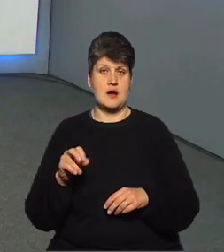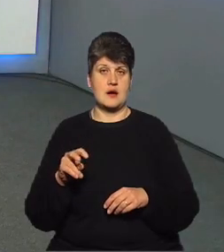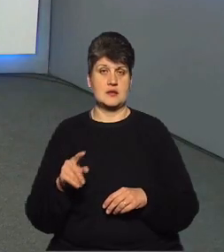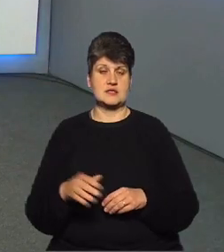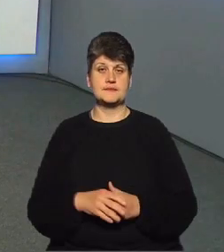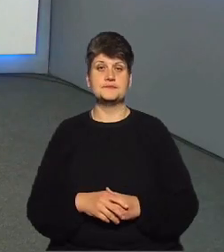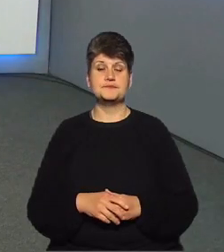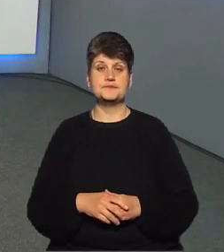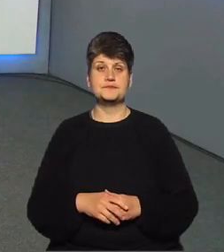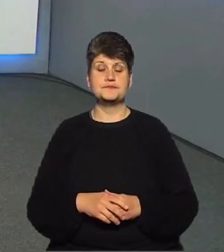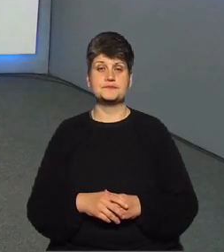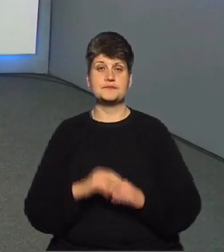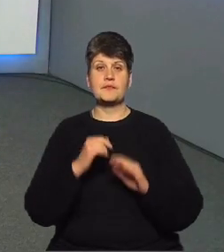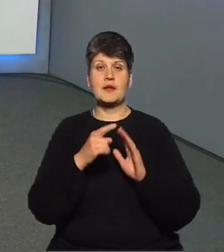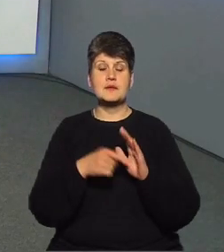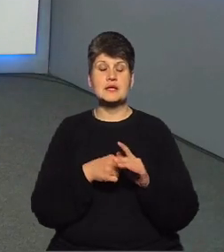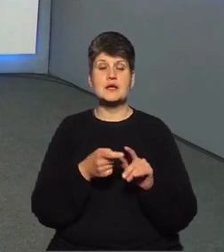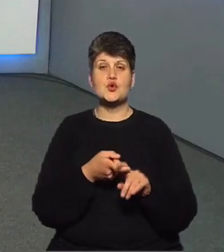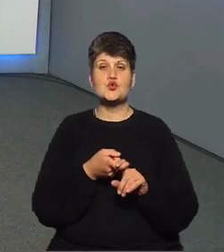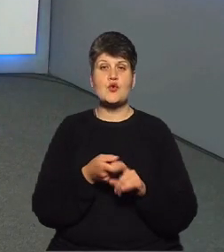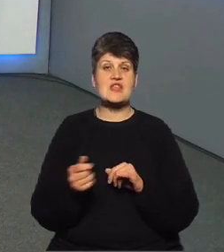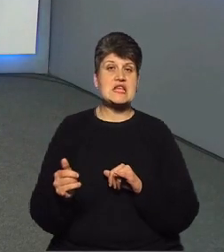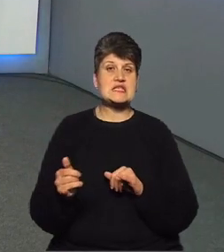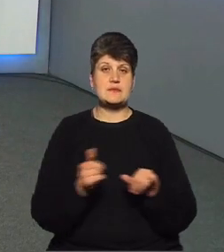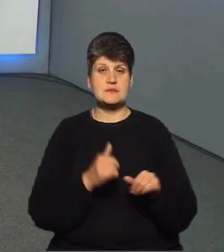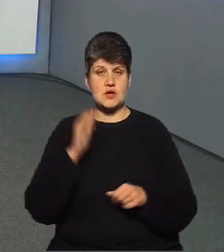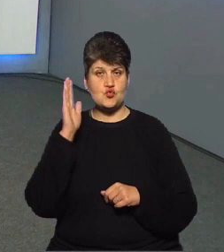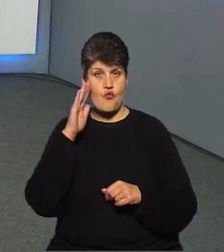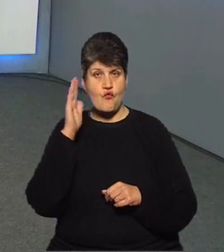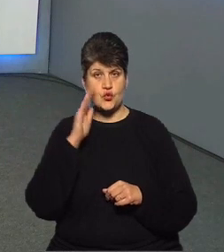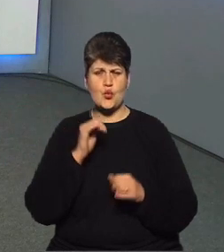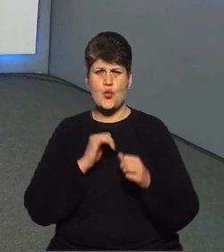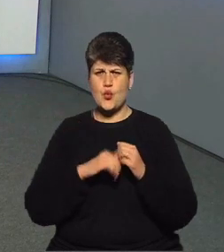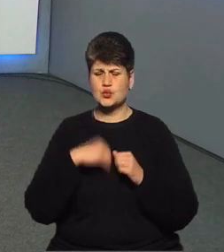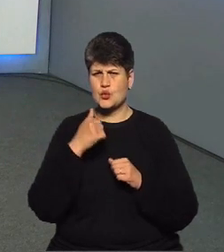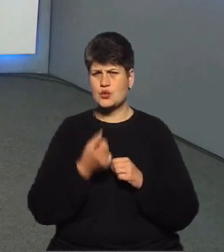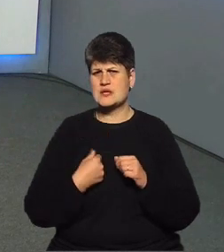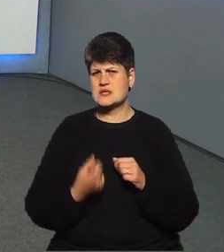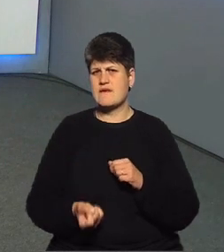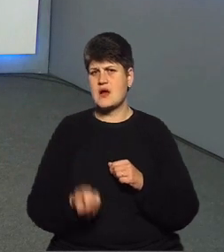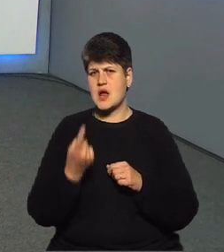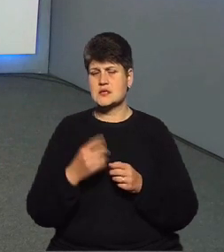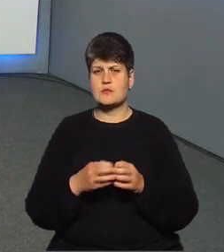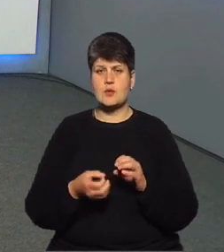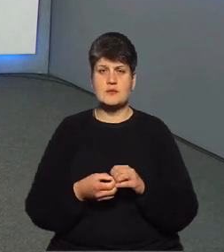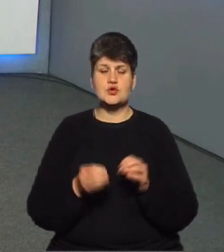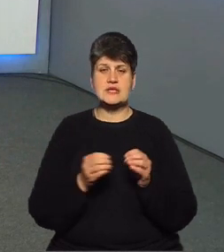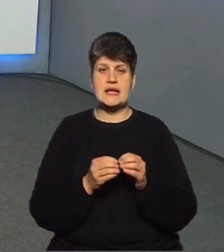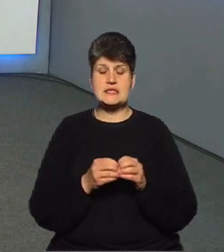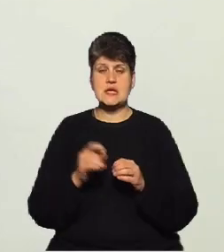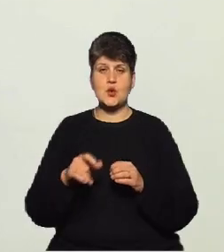Питання стосовно, взагалі, забезпечення водою. З кожним роком в нас вже з'являється така проблема, що десь в деяких населених пунктах